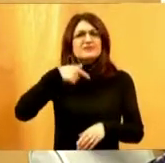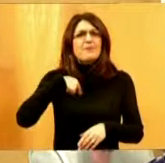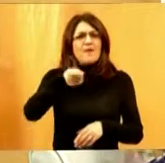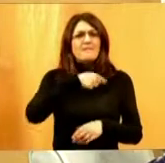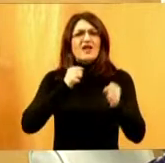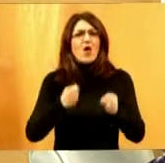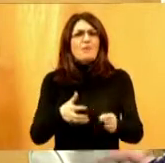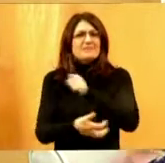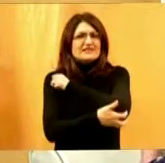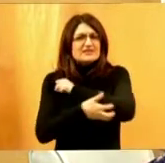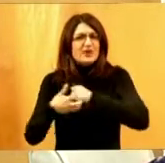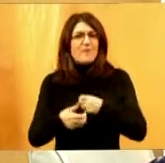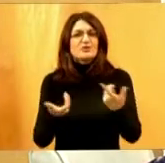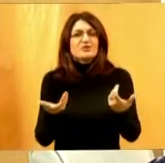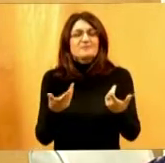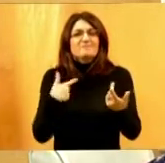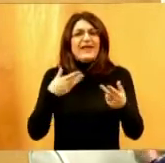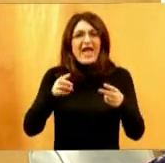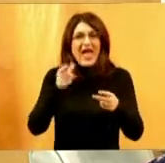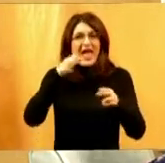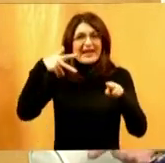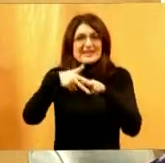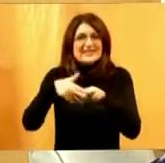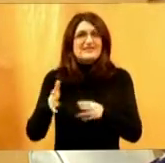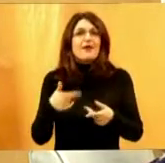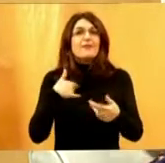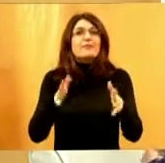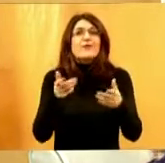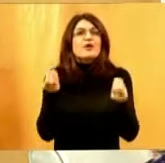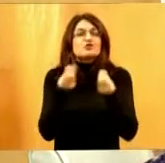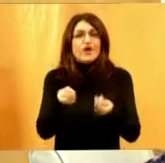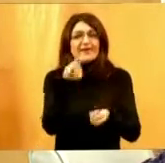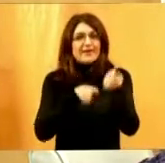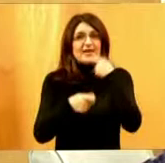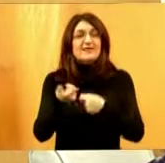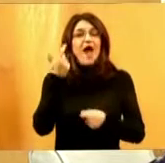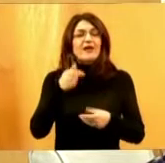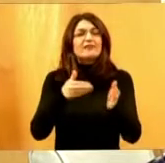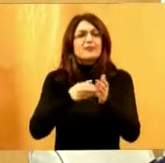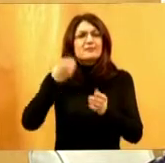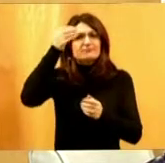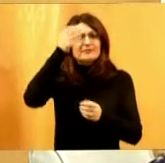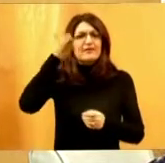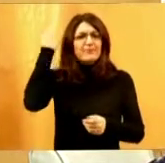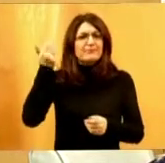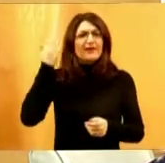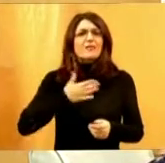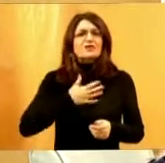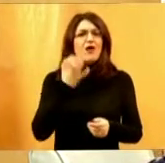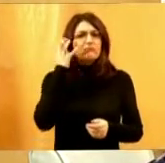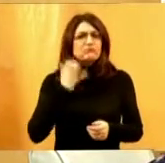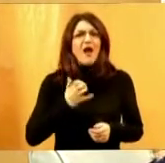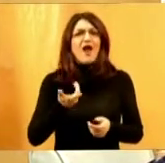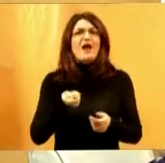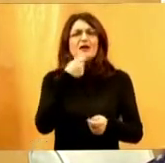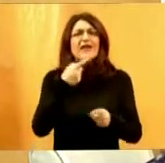da smo u recesiji, da nemamo za nešto za jesti. Ali vratimo se mi na naše bake, prabake, kad su zaista svakodnevno jeli